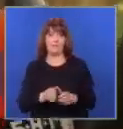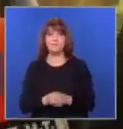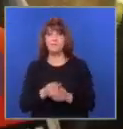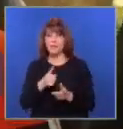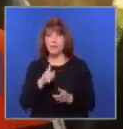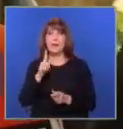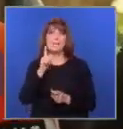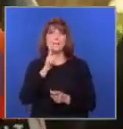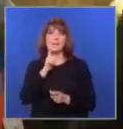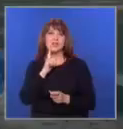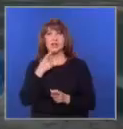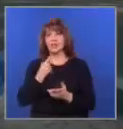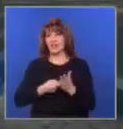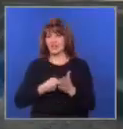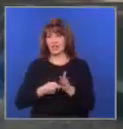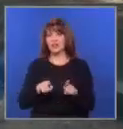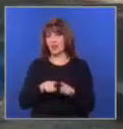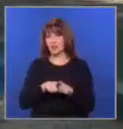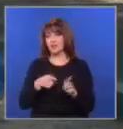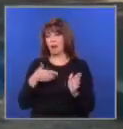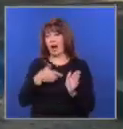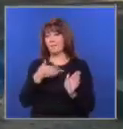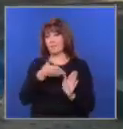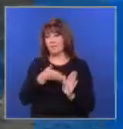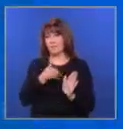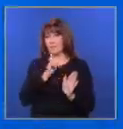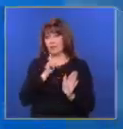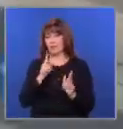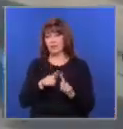Извършителя твърди, че и към него е имало агресия.